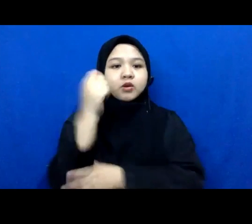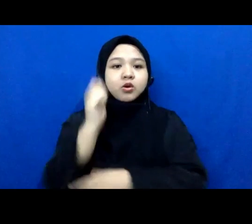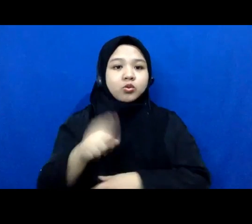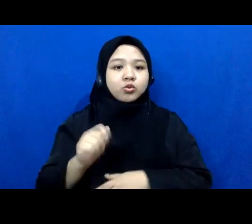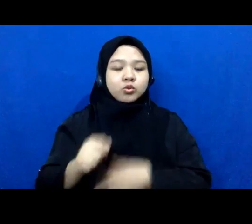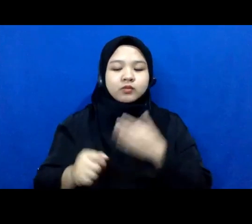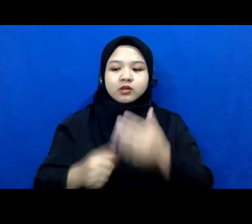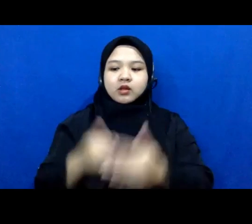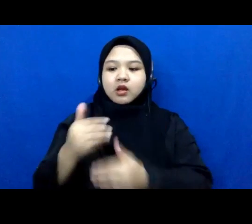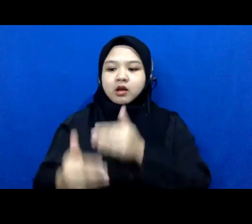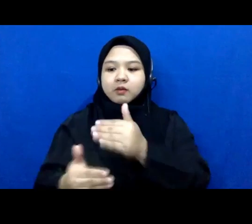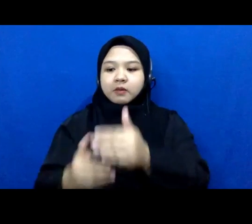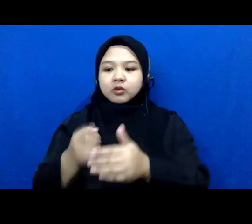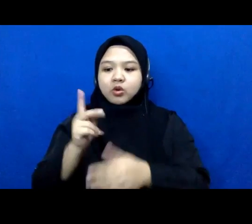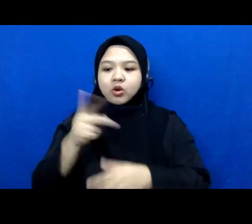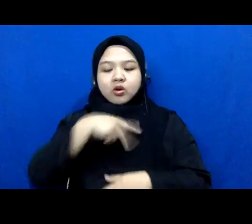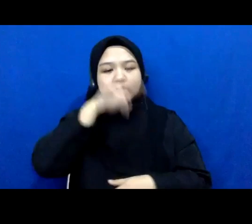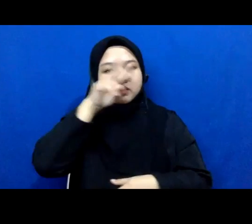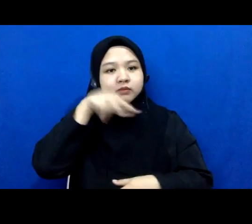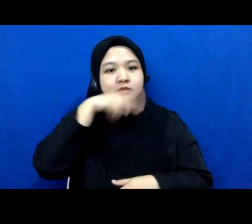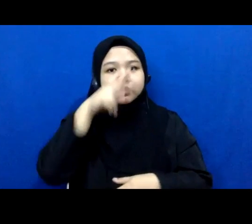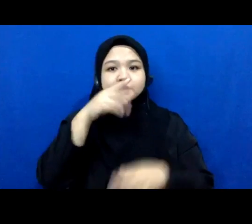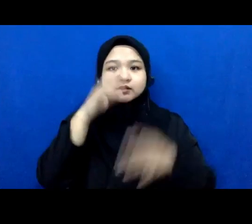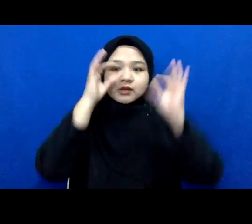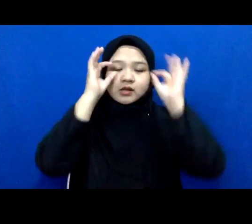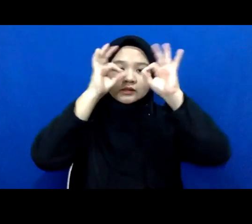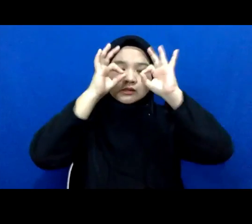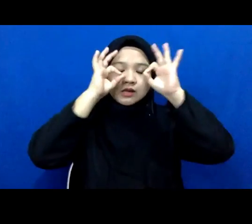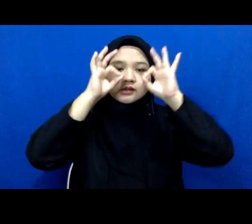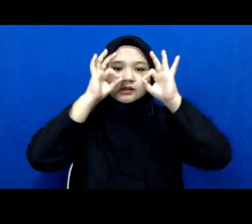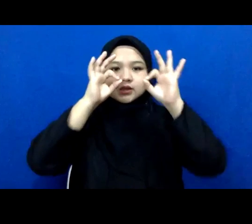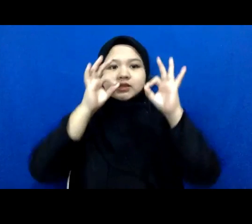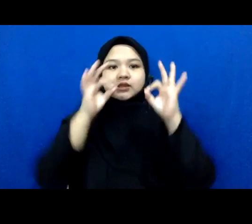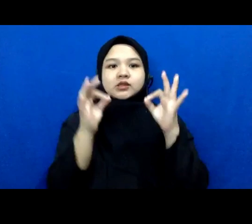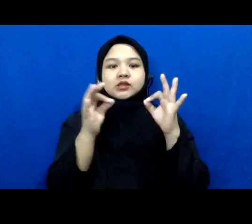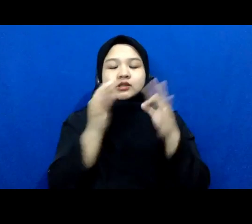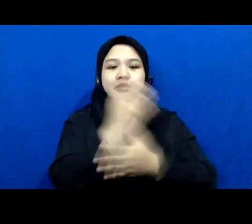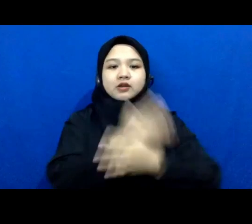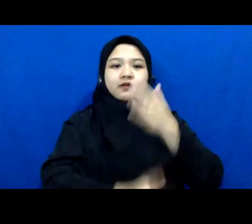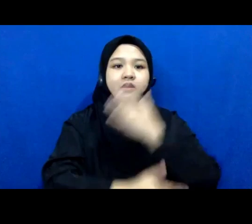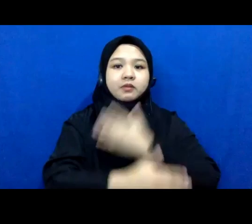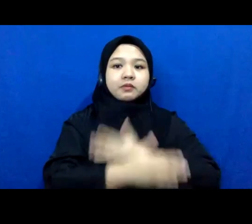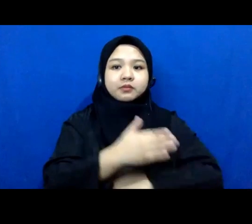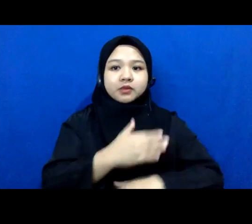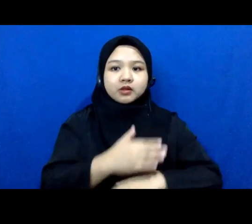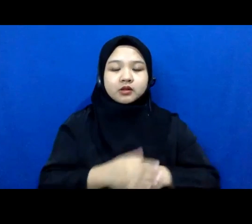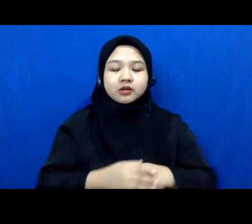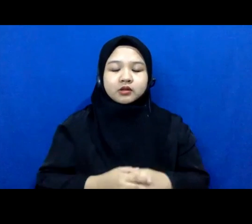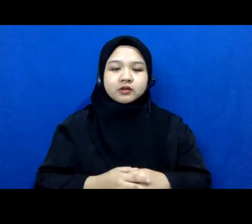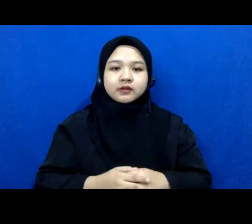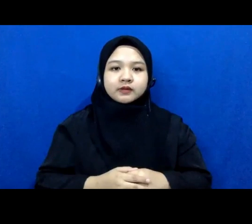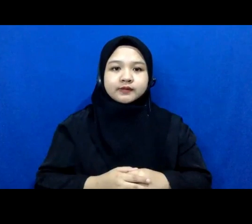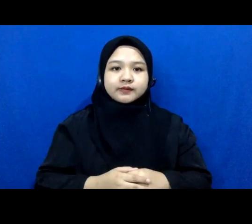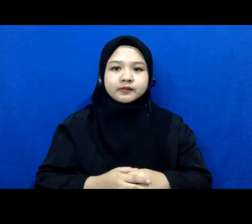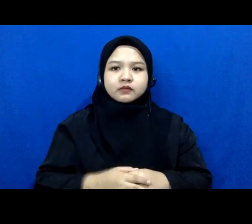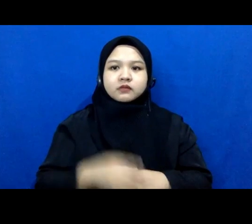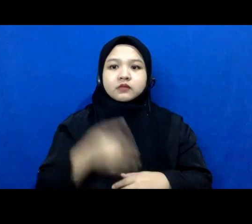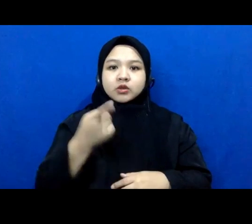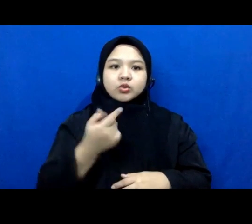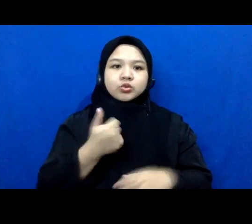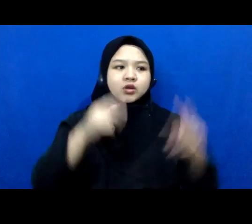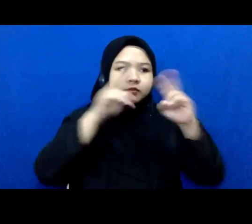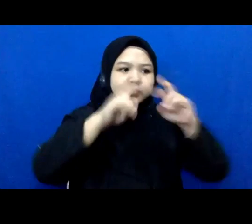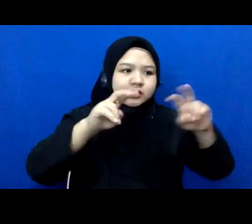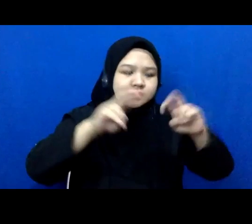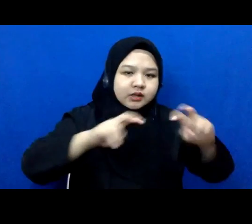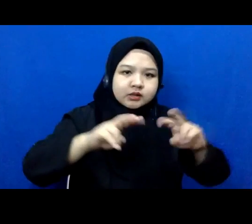itu ketika dia meriksa saksi yang defable gitu itu juga mengakses sejauh mana